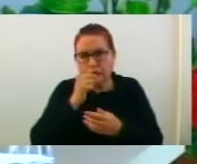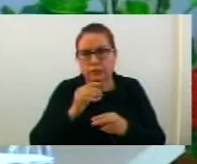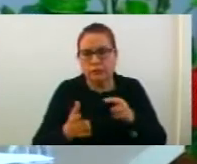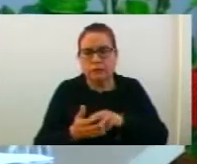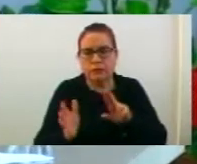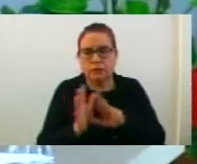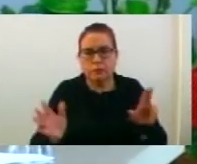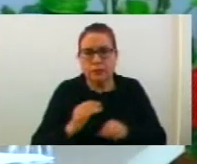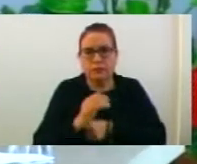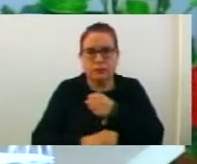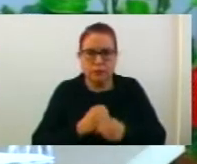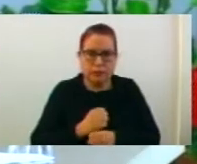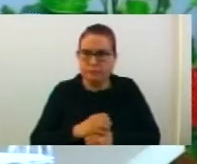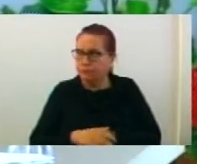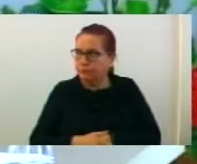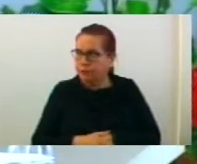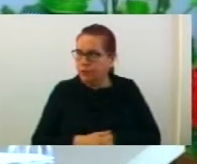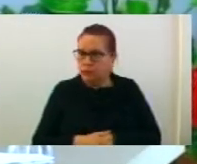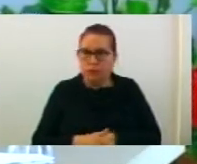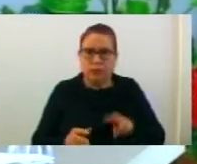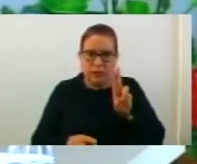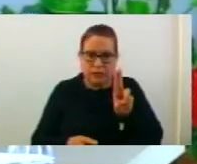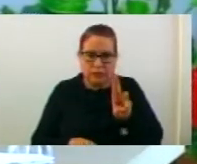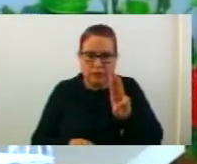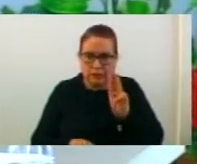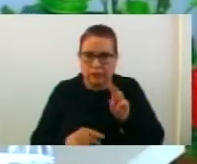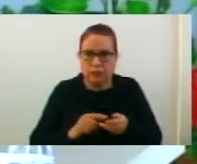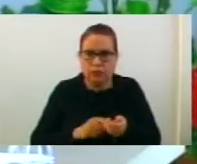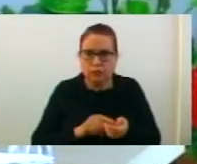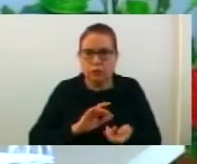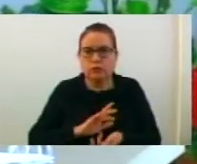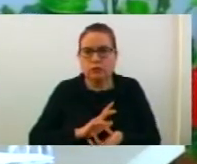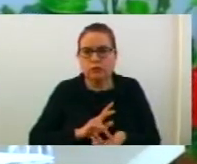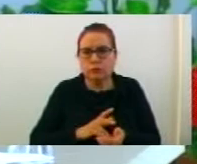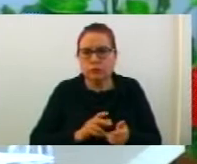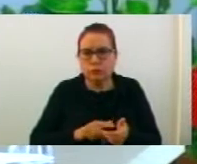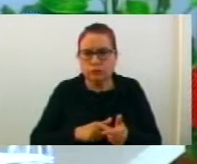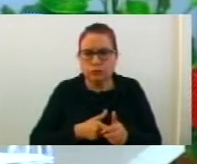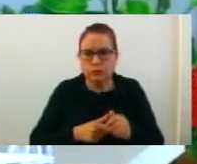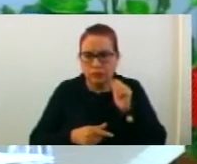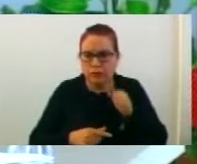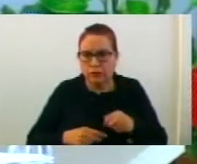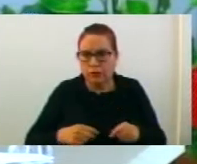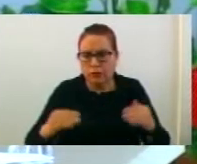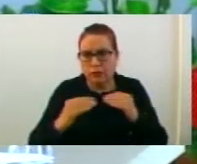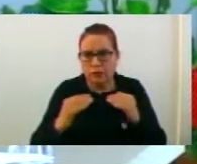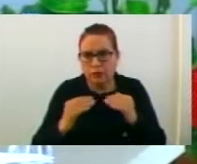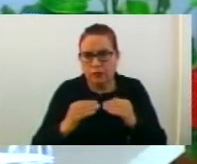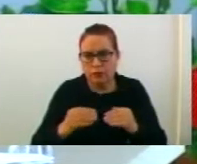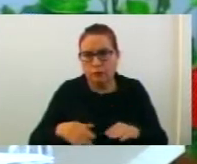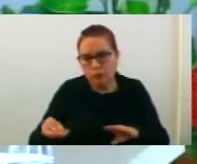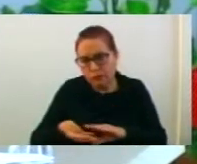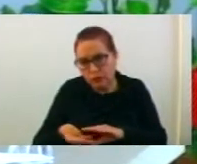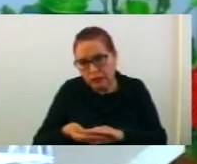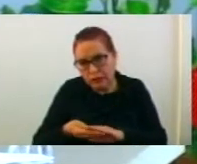2018 година. Примеувам на работа по третата точка на дне отреда. Предлога отлука за даване на согласност за издаване под